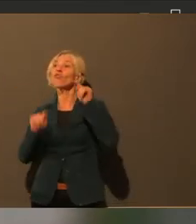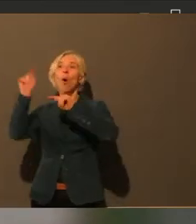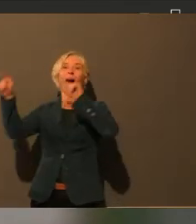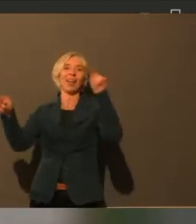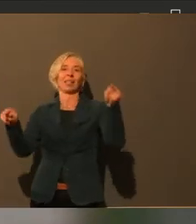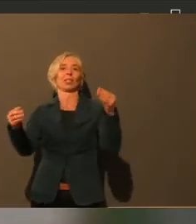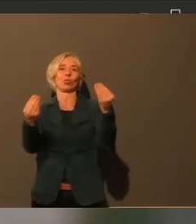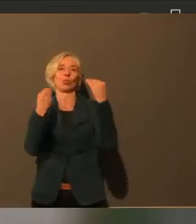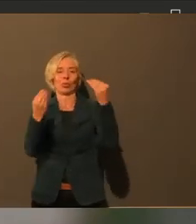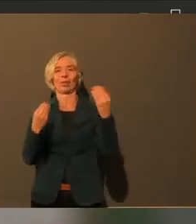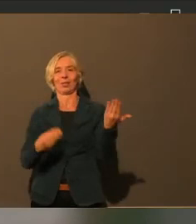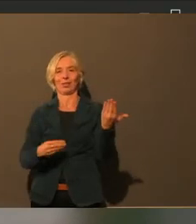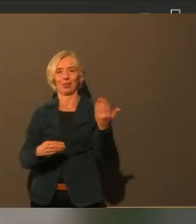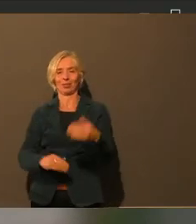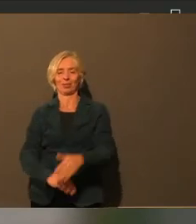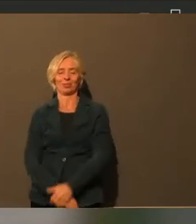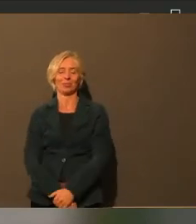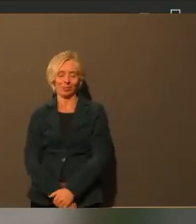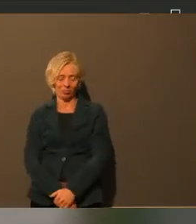Okay,